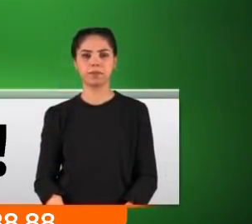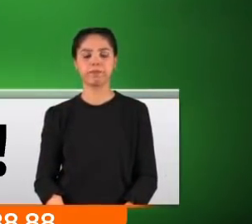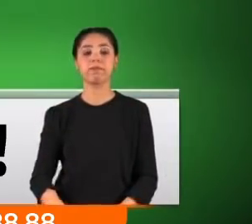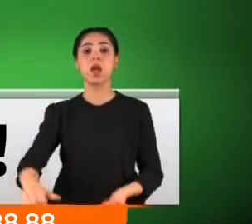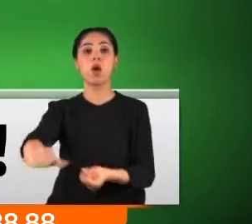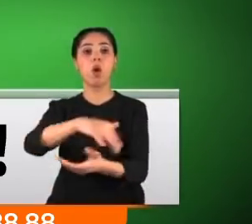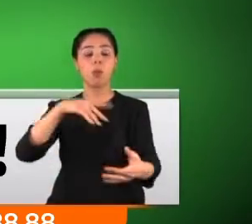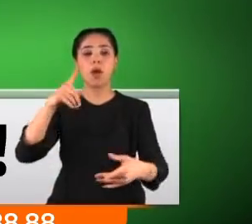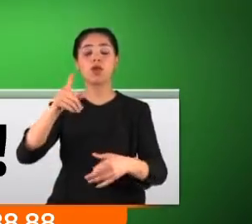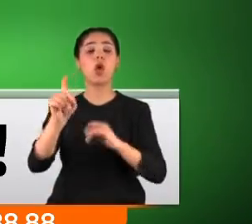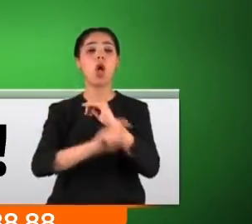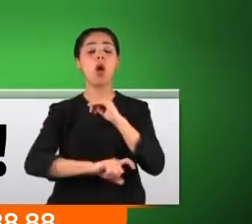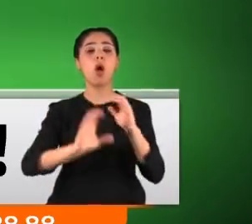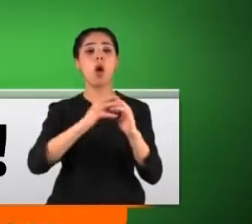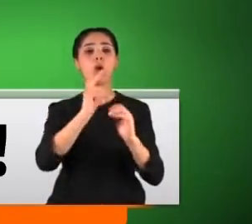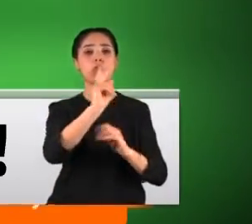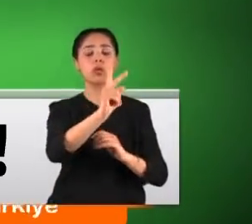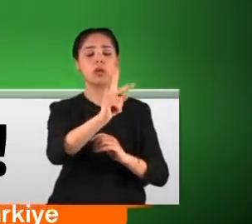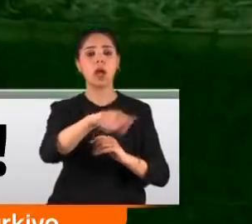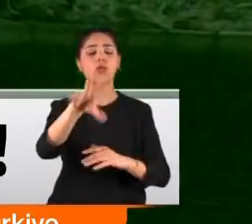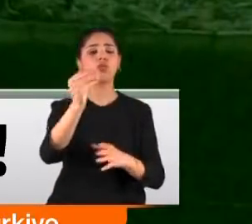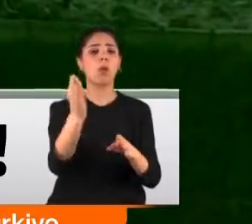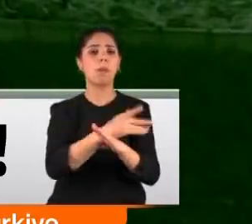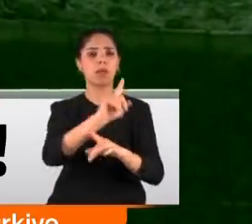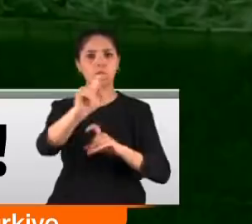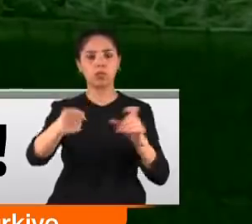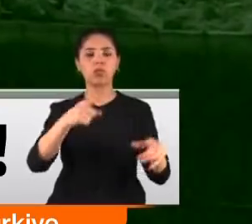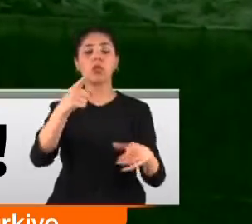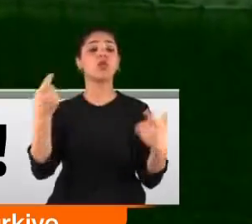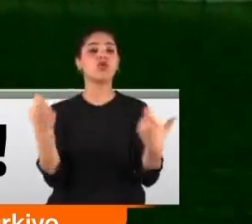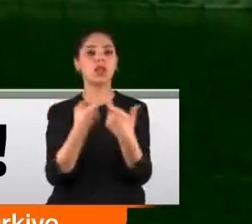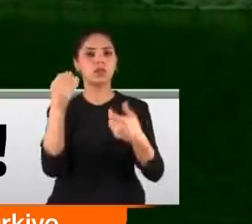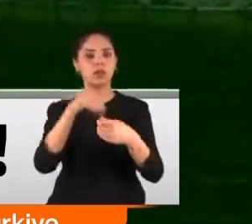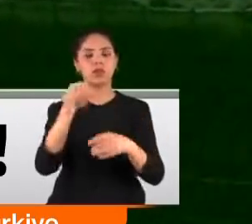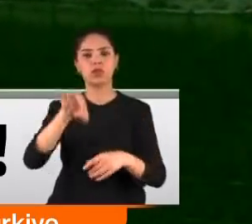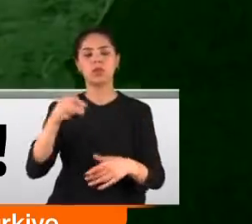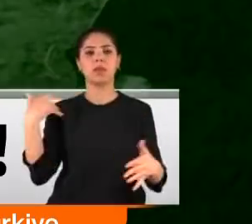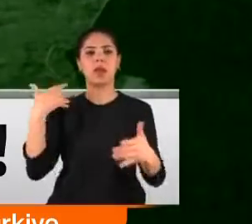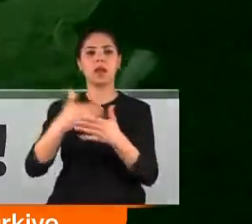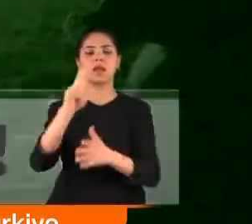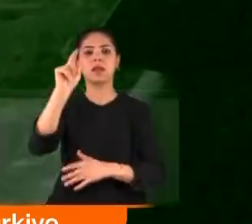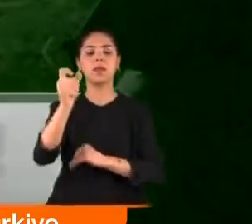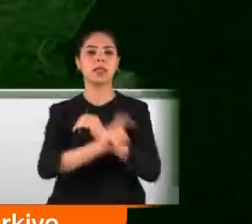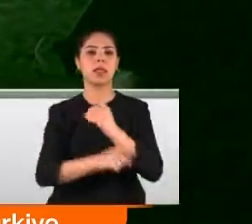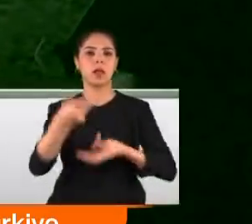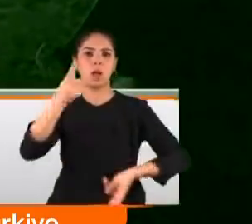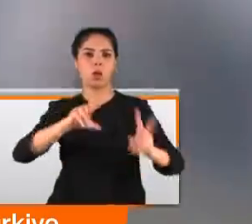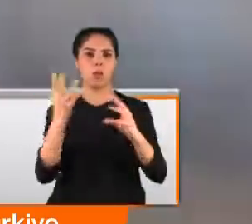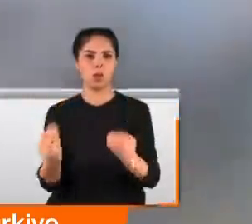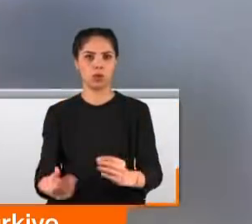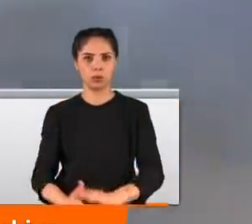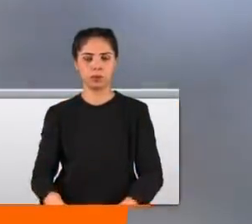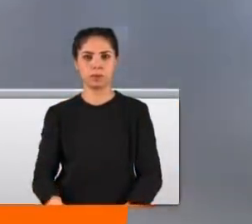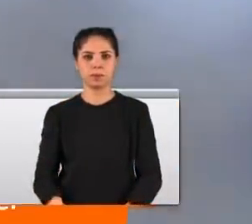Operasyonda örgüte ait çok miktarda mühimmat ele geçirildi. Çıkan çatışmalarda şu ana kadar 26 PKK'lı öldürüldü.